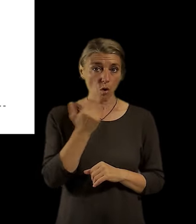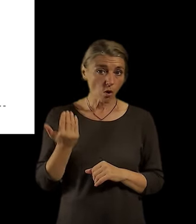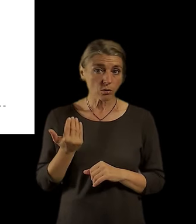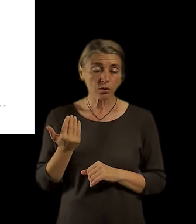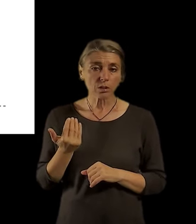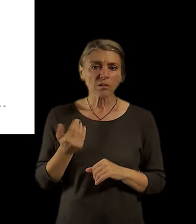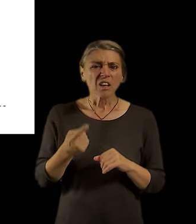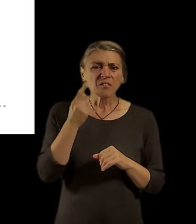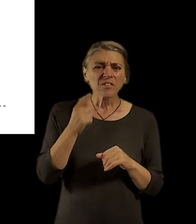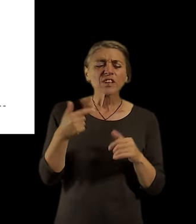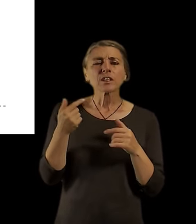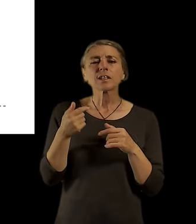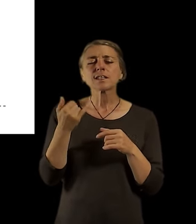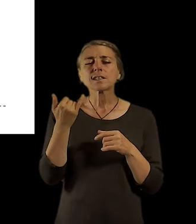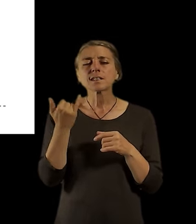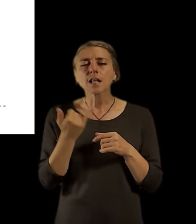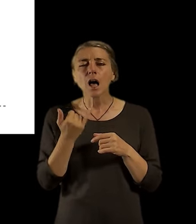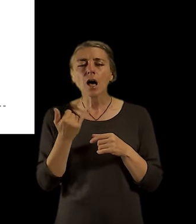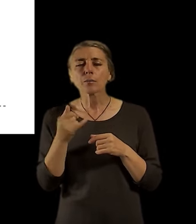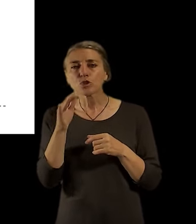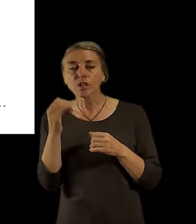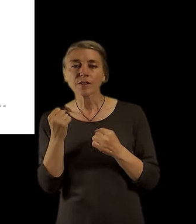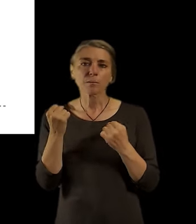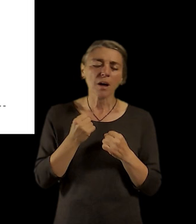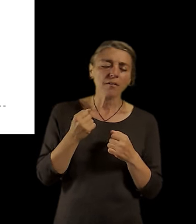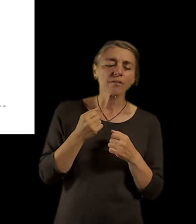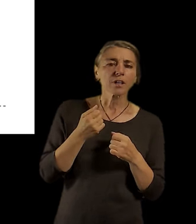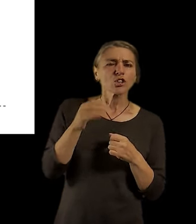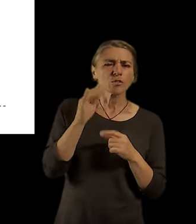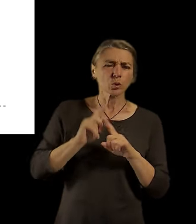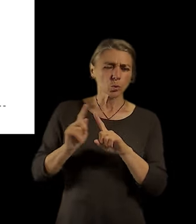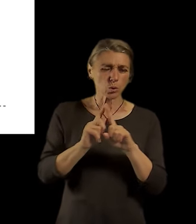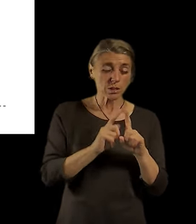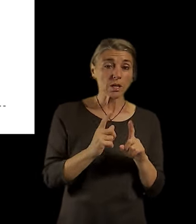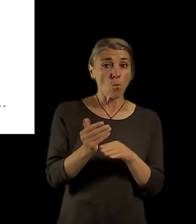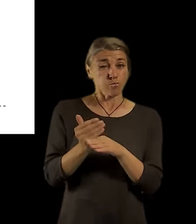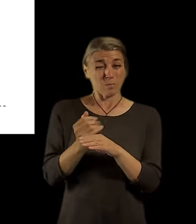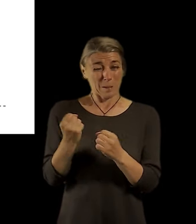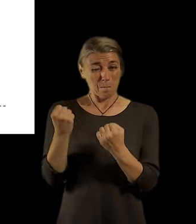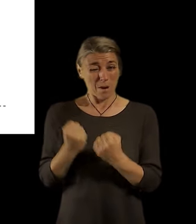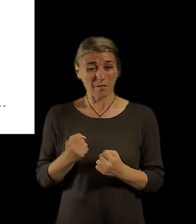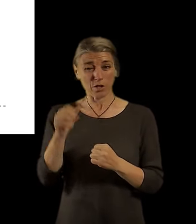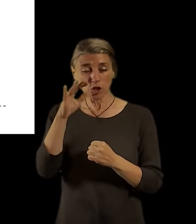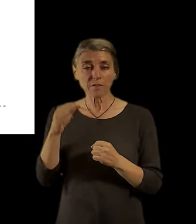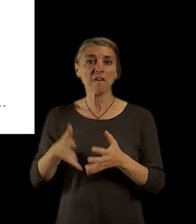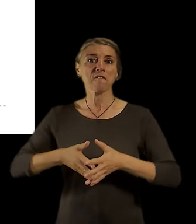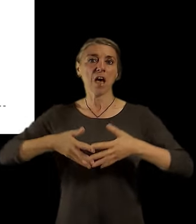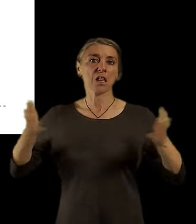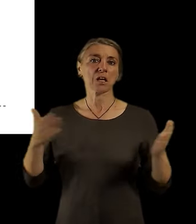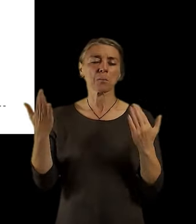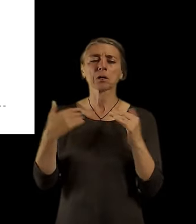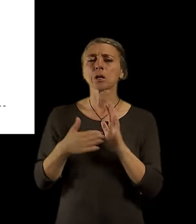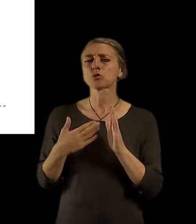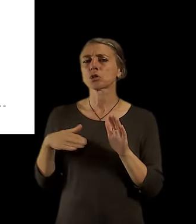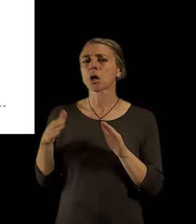tónech šedi různé parky. Ty nejtmavší jsou ty největší, to znamená letná, krčák,